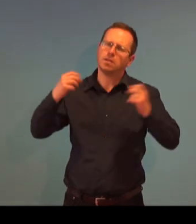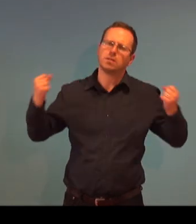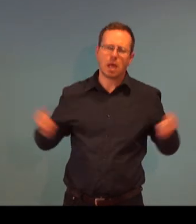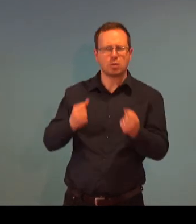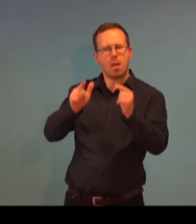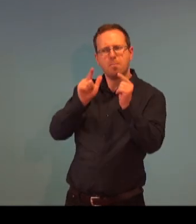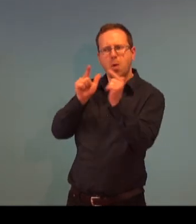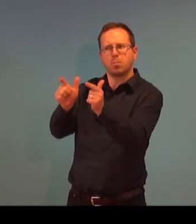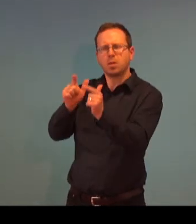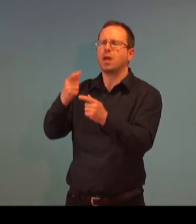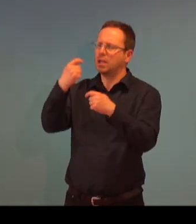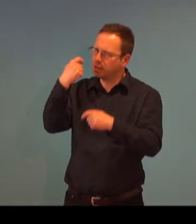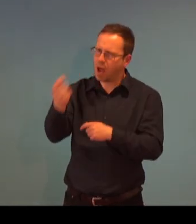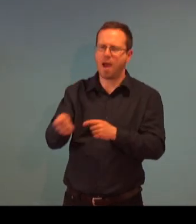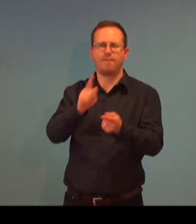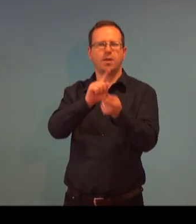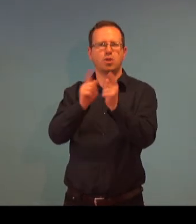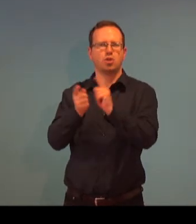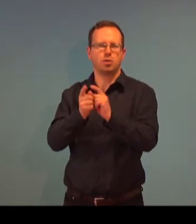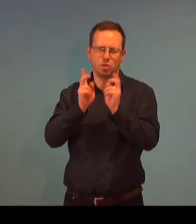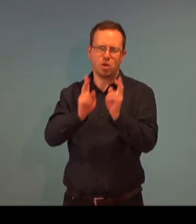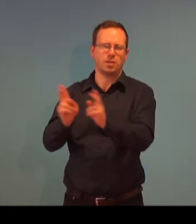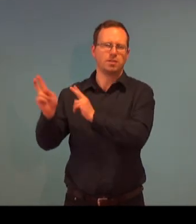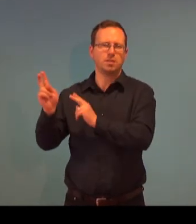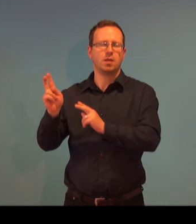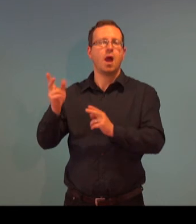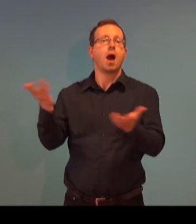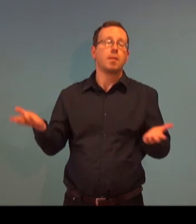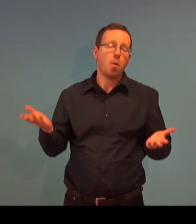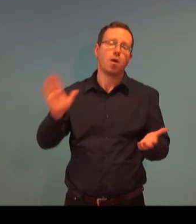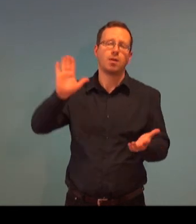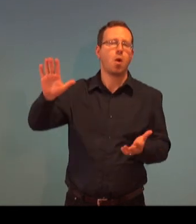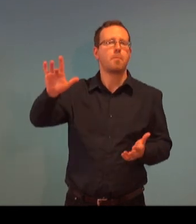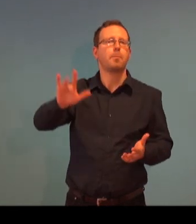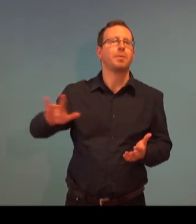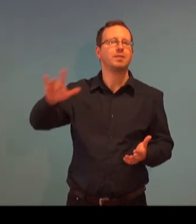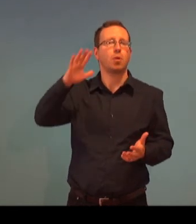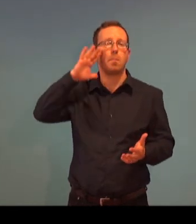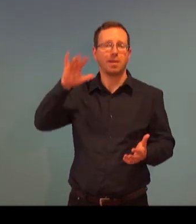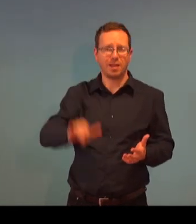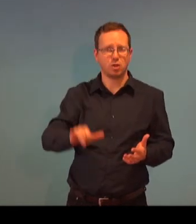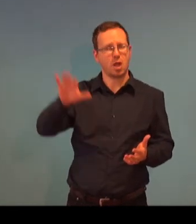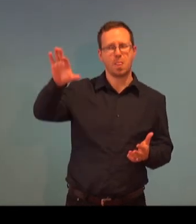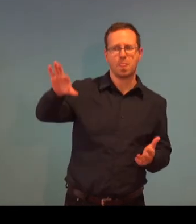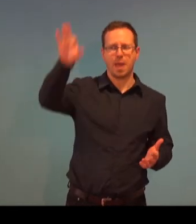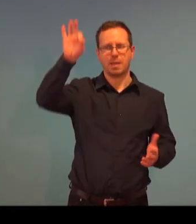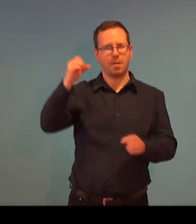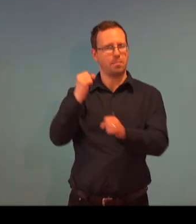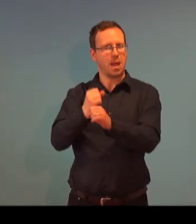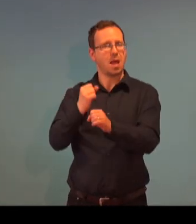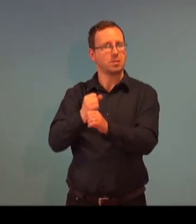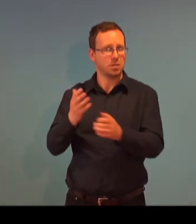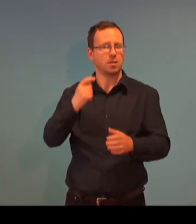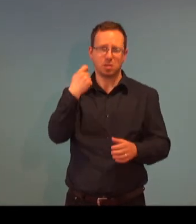deficit dohnat. Není to problém, většina lidí u nás po uplatnění najde, případně ho najde poklon v místě